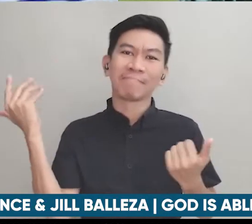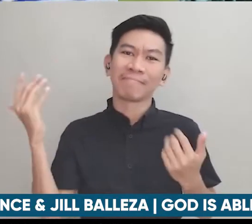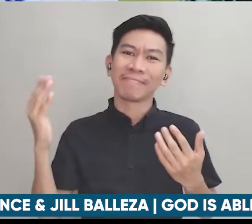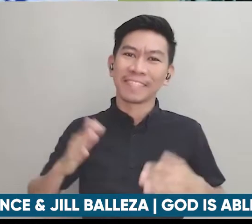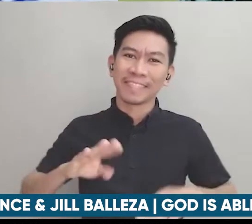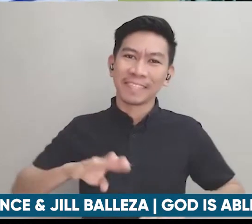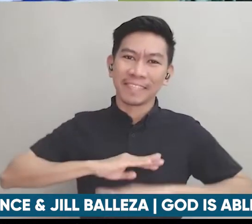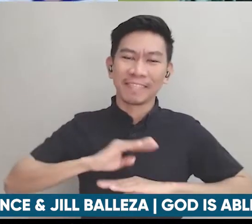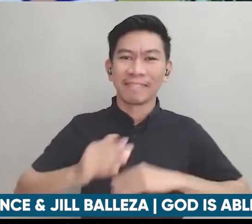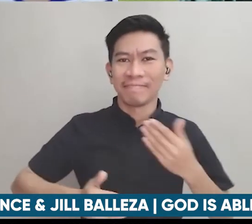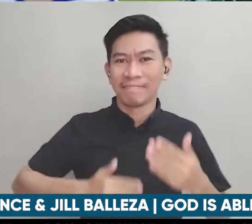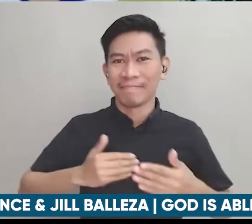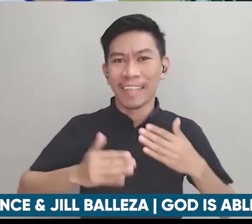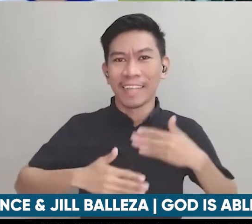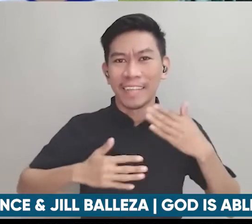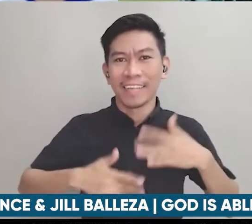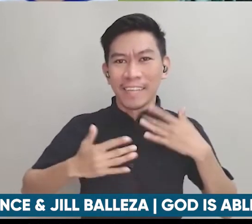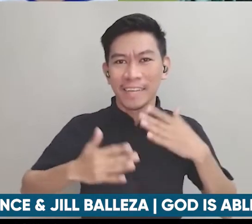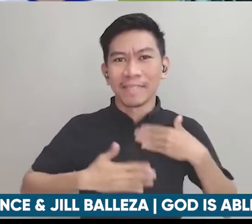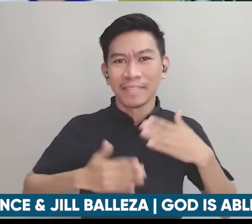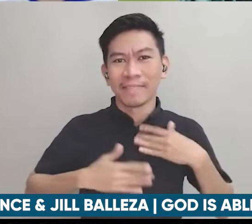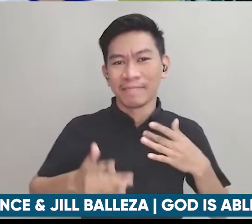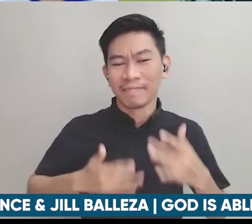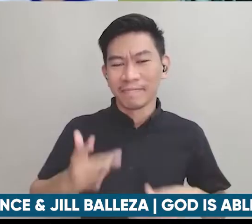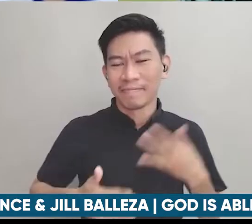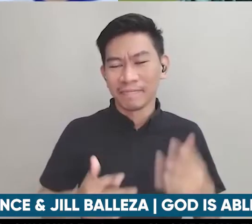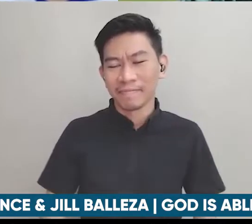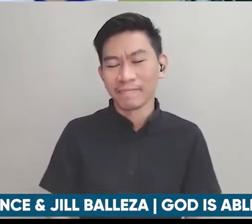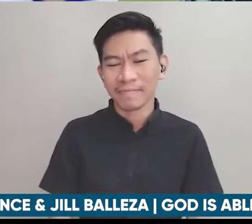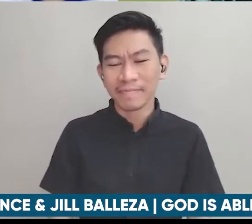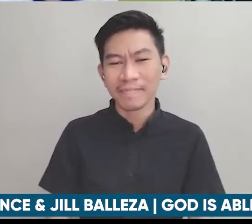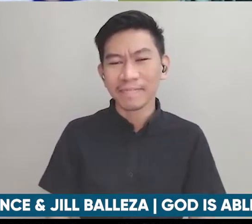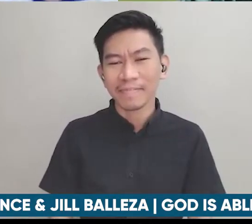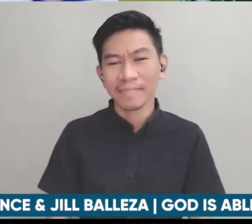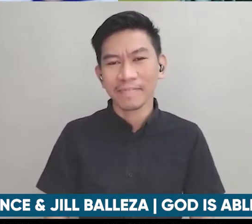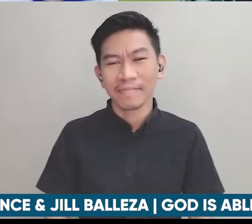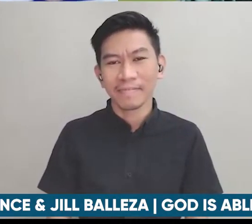-struggle so yun sa tingin ko more of yun nga